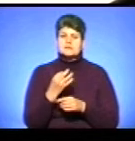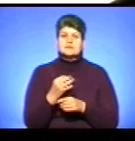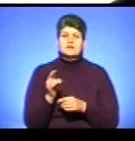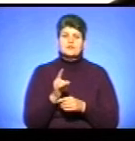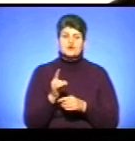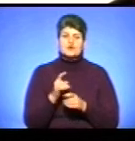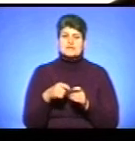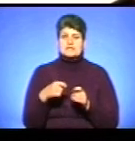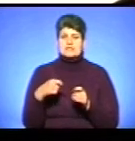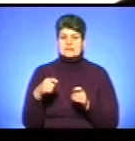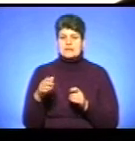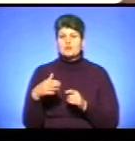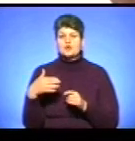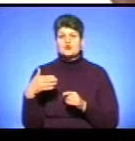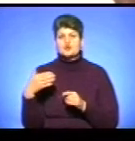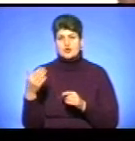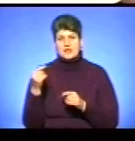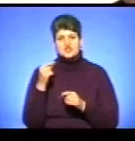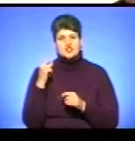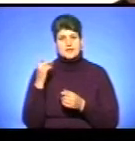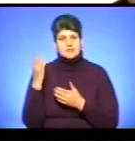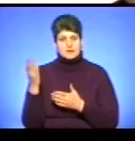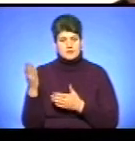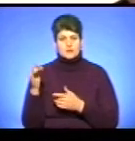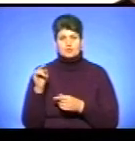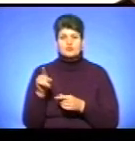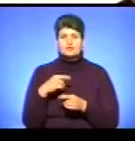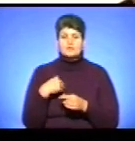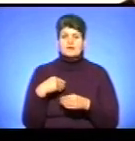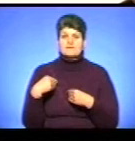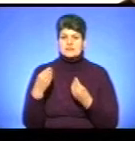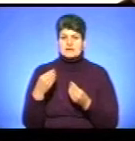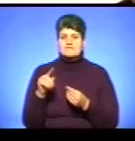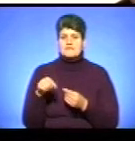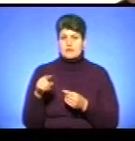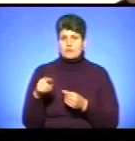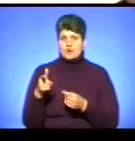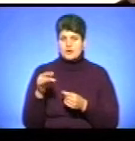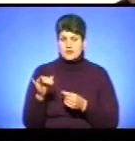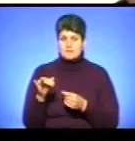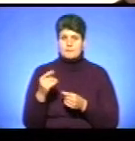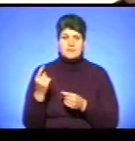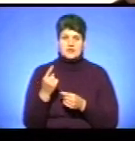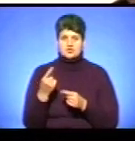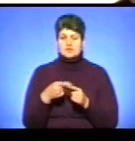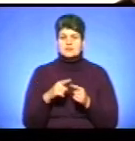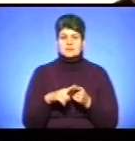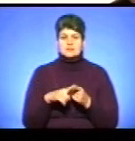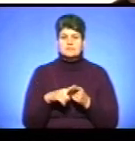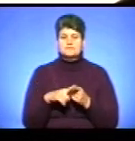що затримує сторона чеська? Тому що ми виставили свої вимоги. І, власне, найперше, це